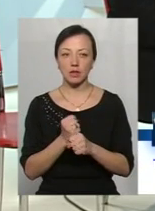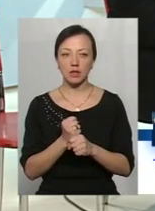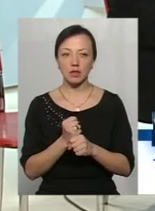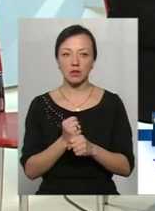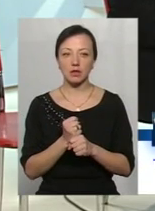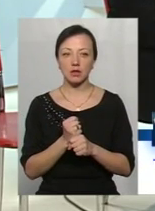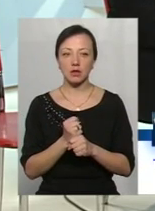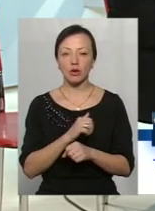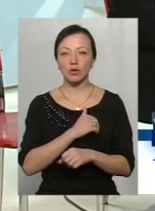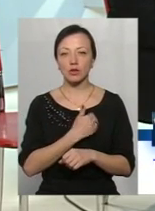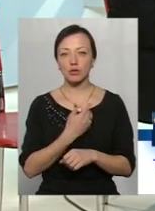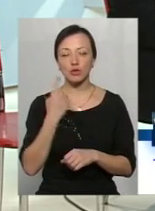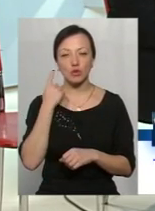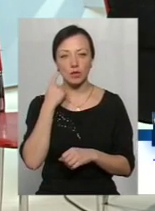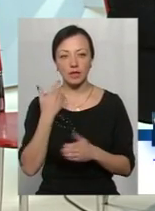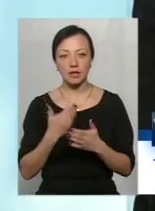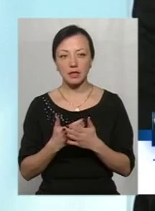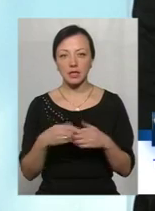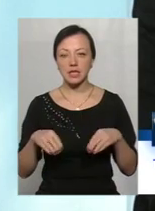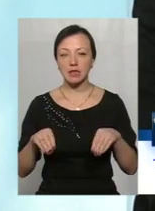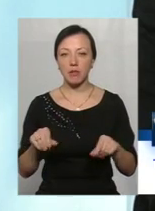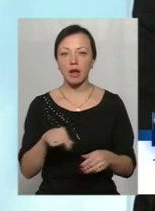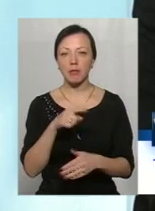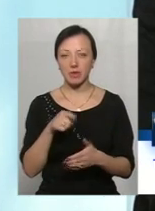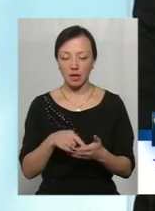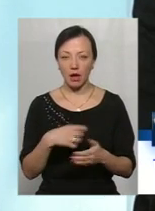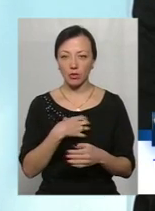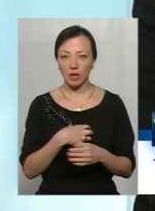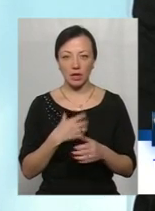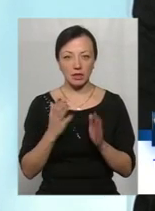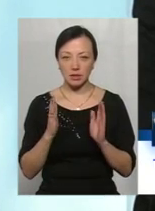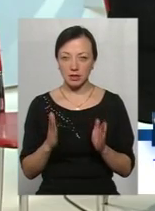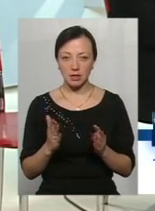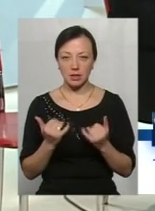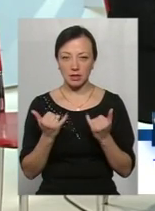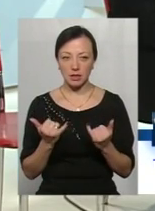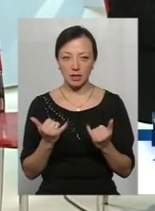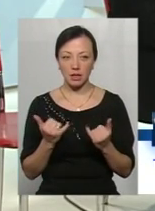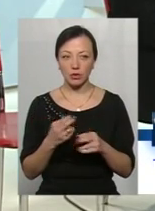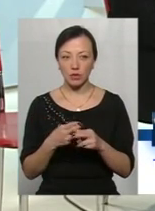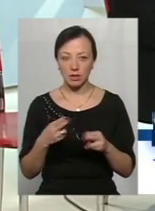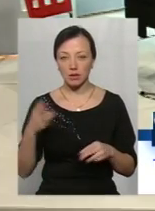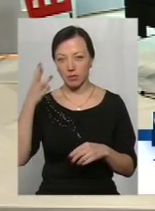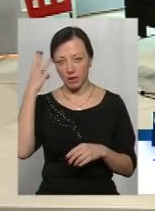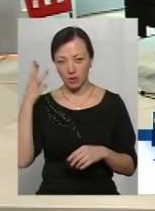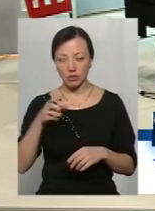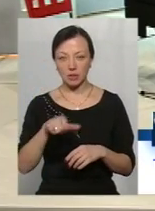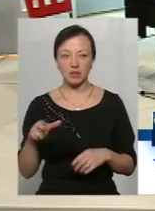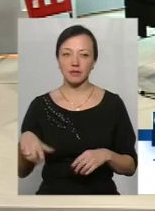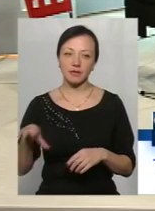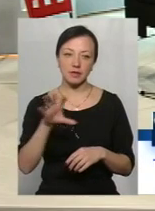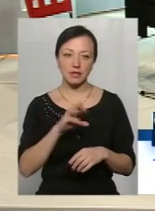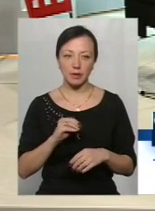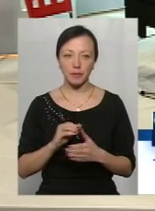полі переліку. також хотілося б почути, от земельне питання, воно актуальне тільки для Тунаймськ, для хмельничан, чи для всіх? Ні, для